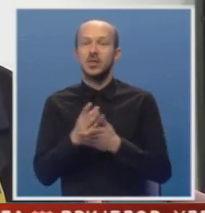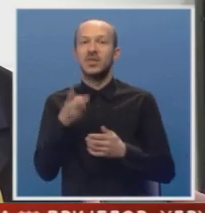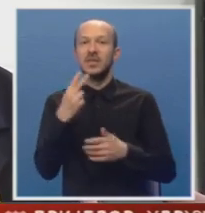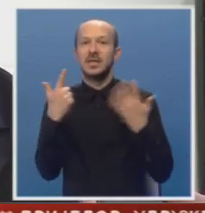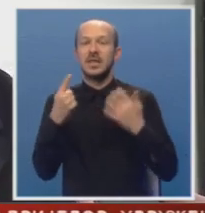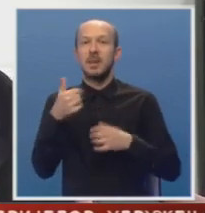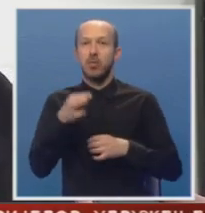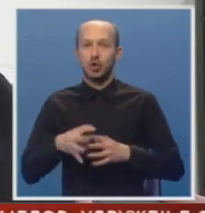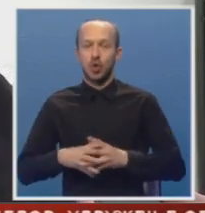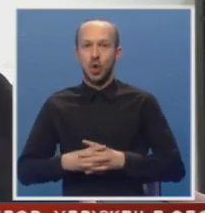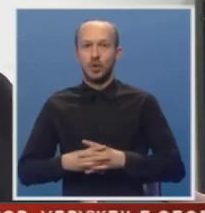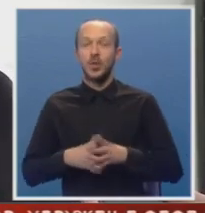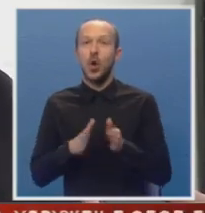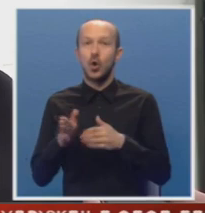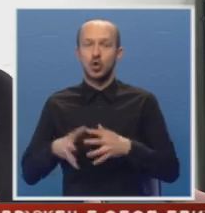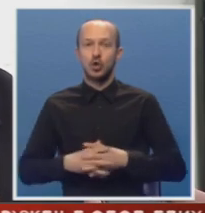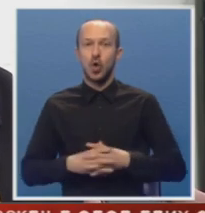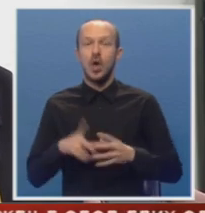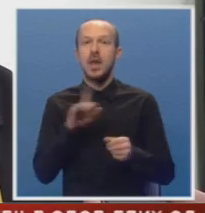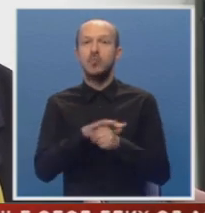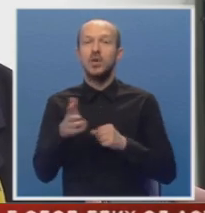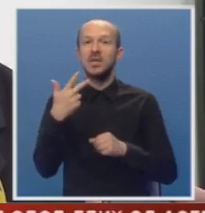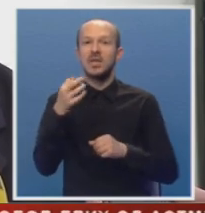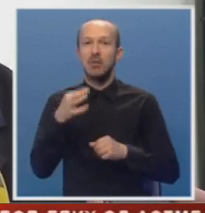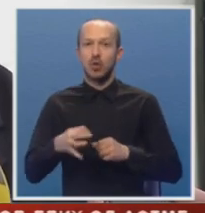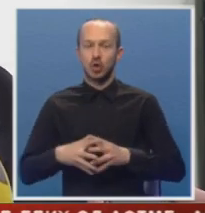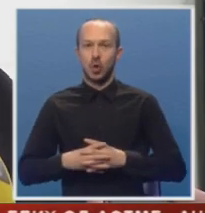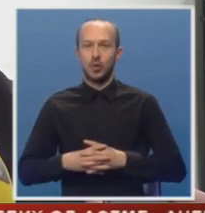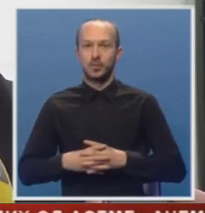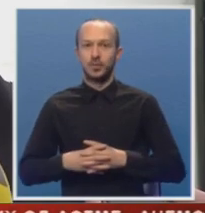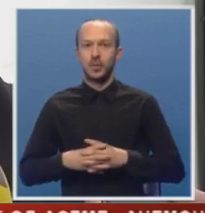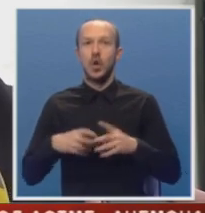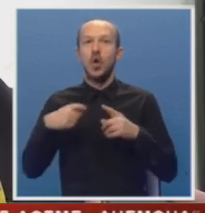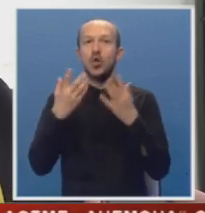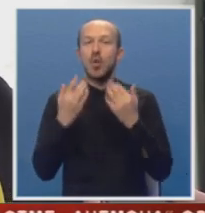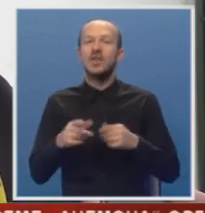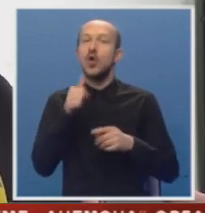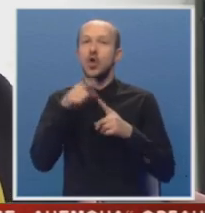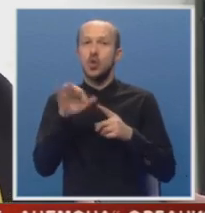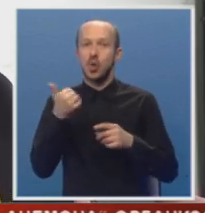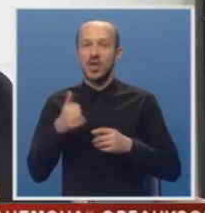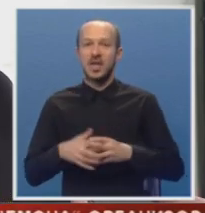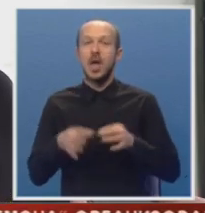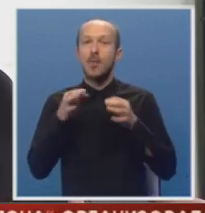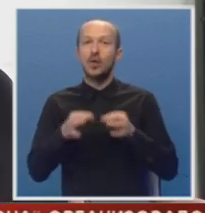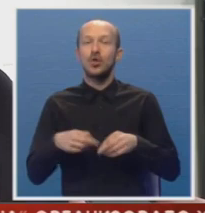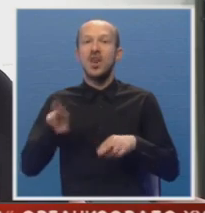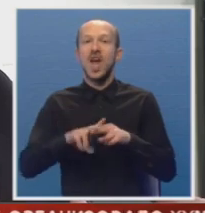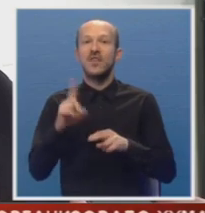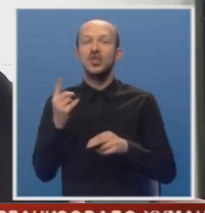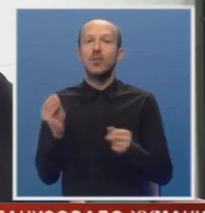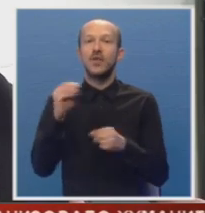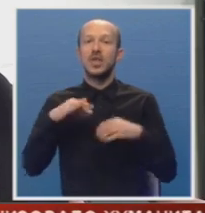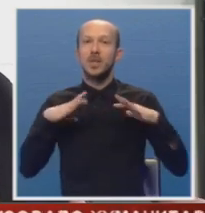27,5%, odnosno nepunih 30% kumulativno. I to je procentualno najveće